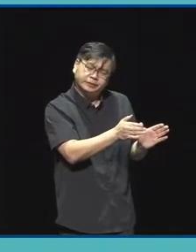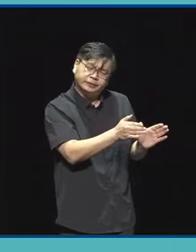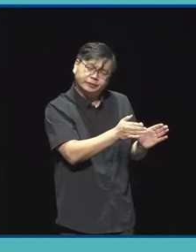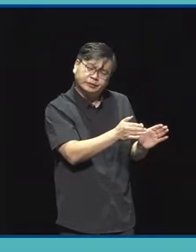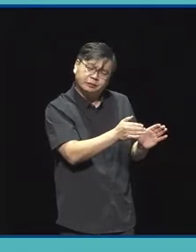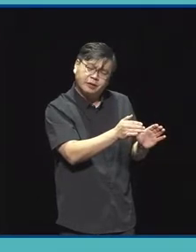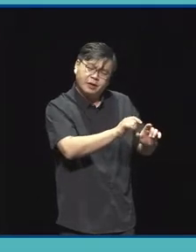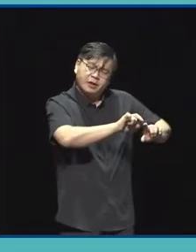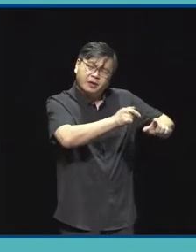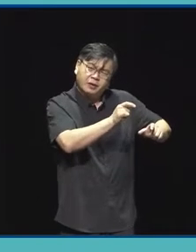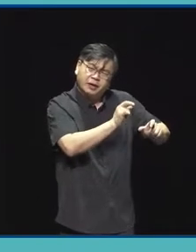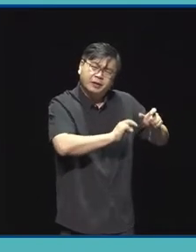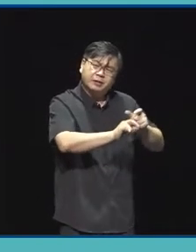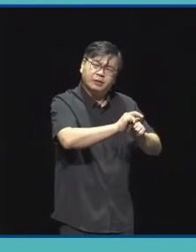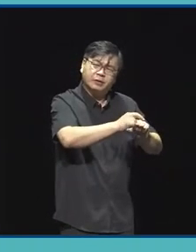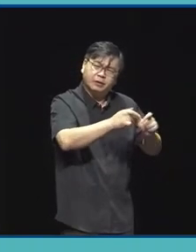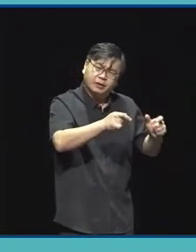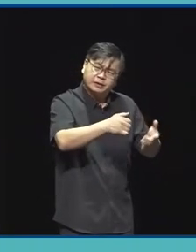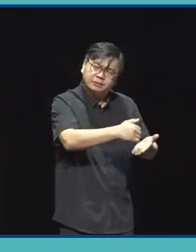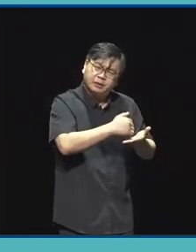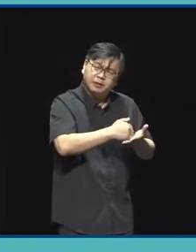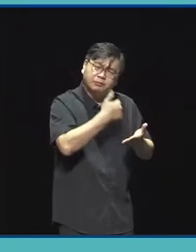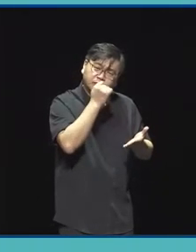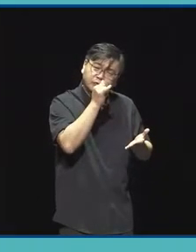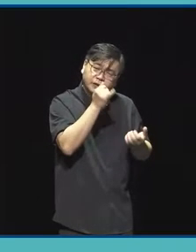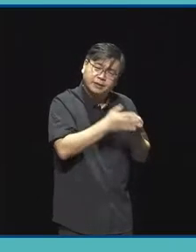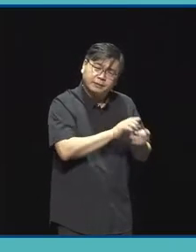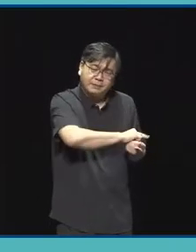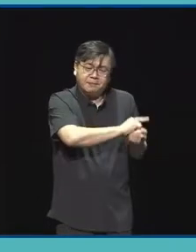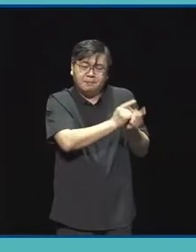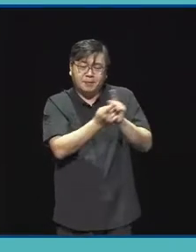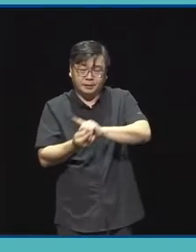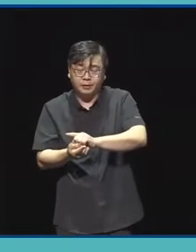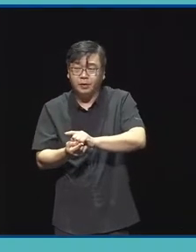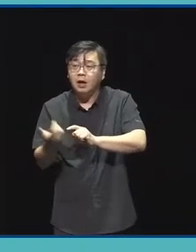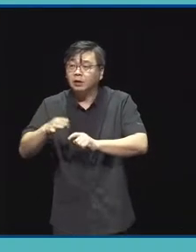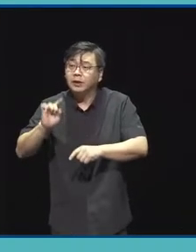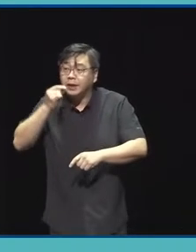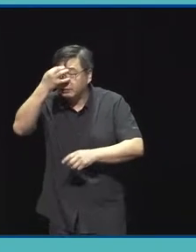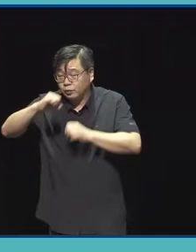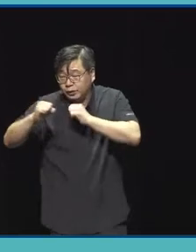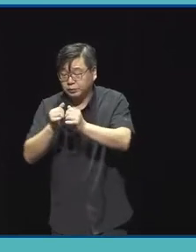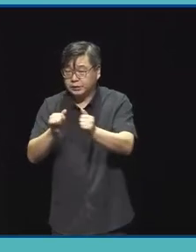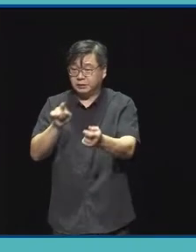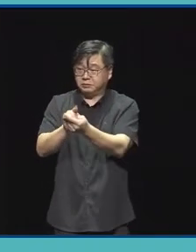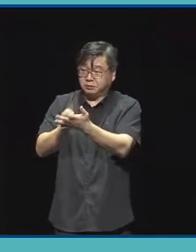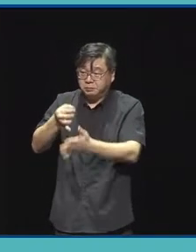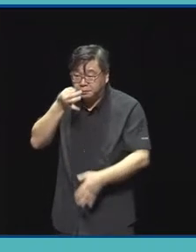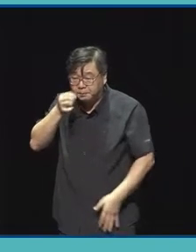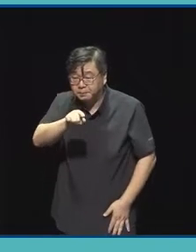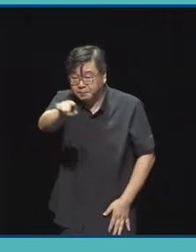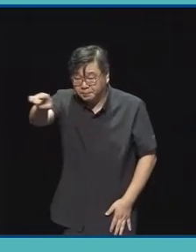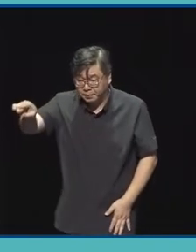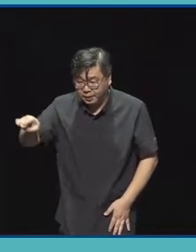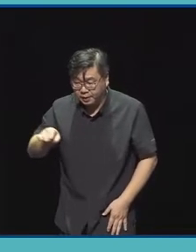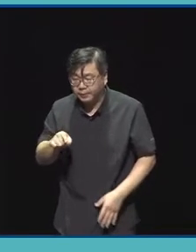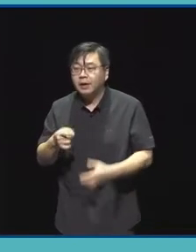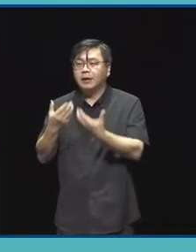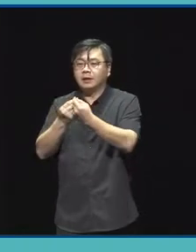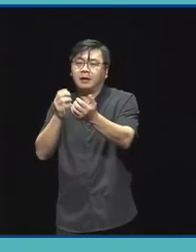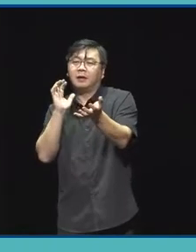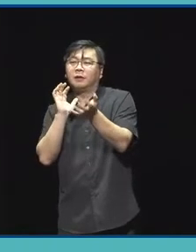만큼 다양한 사업들이 접수되지 않았습니다 그런데 예술 현장에 있어서는 저희 기술융합 예술에 대한 담론 현성이나